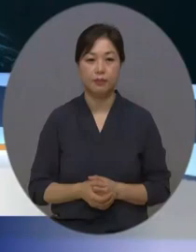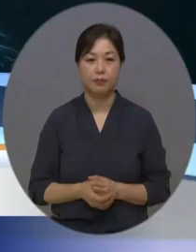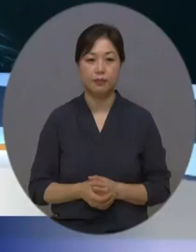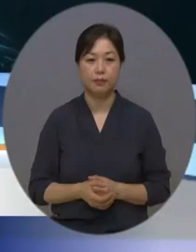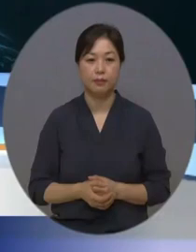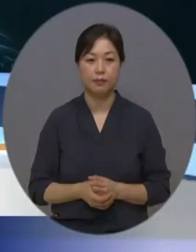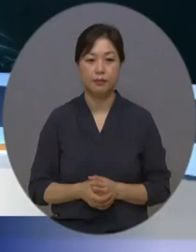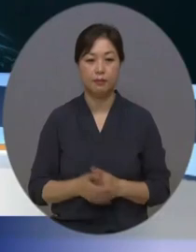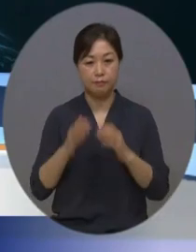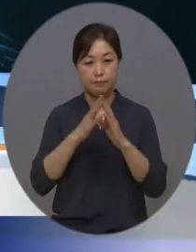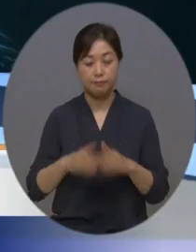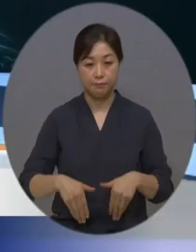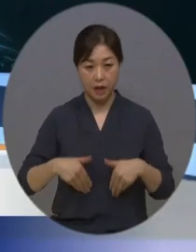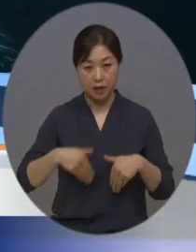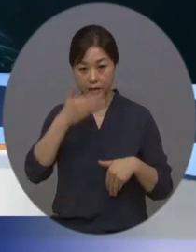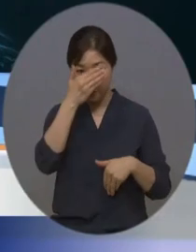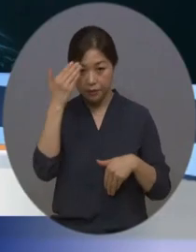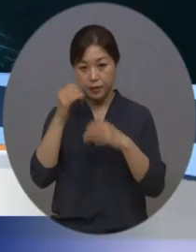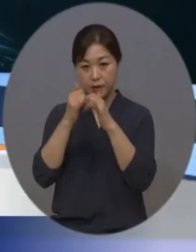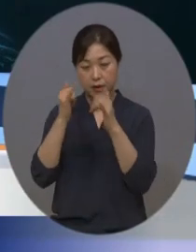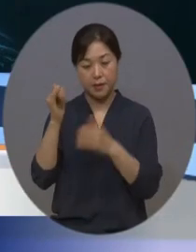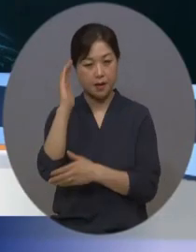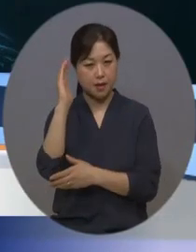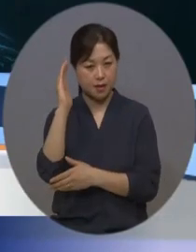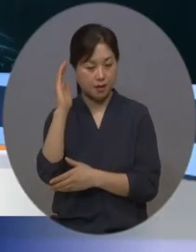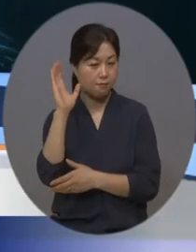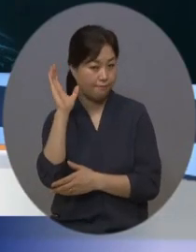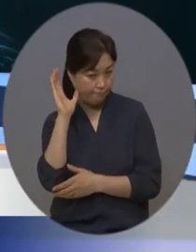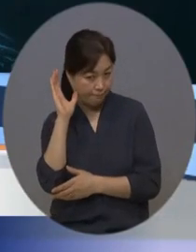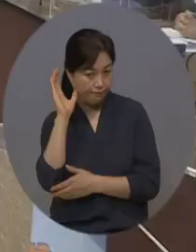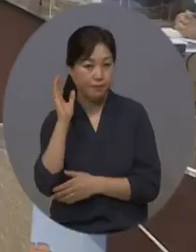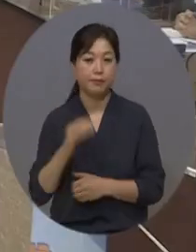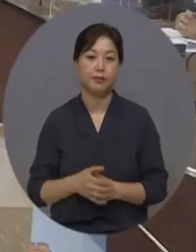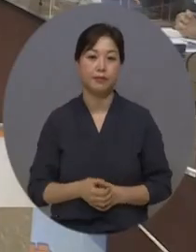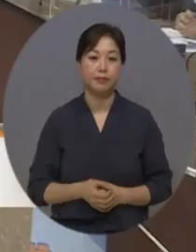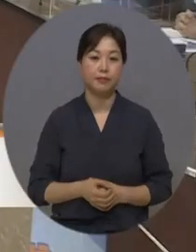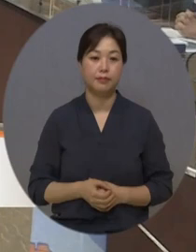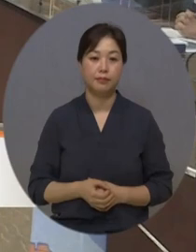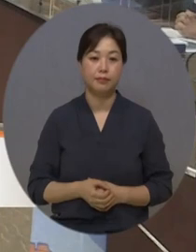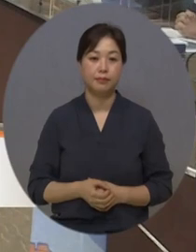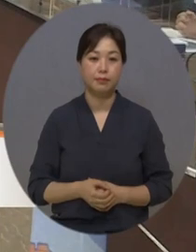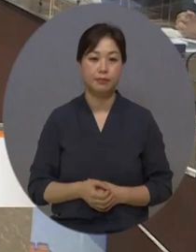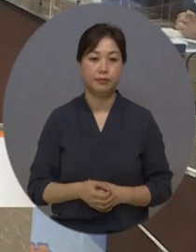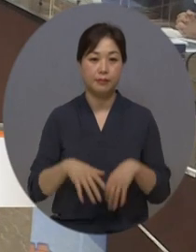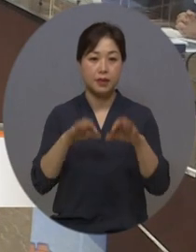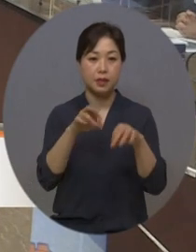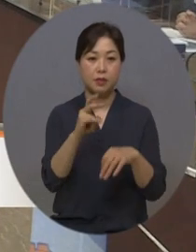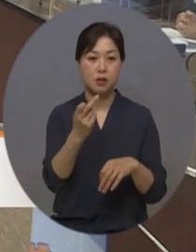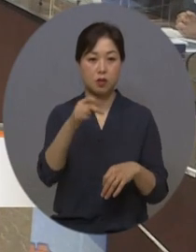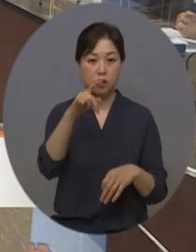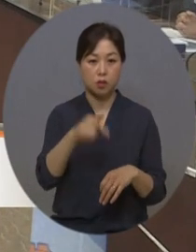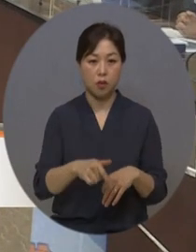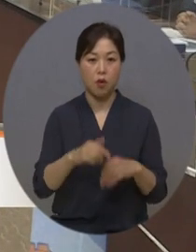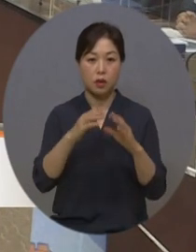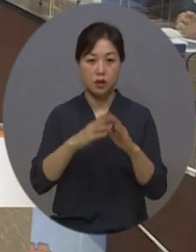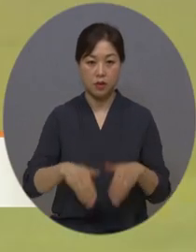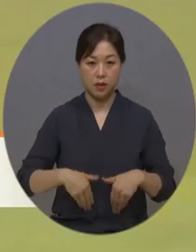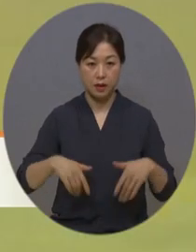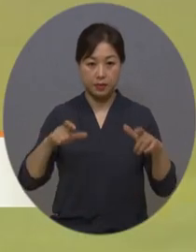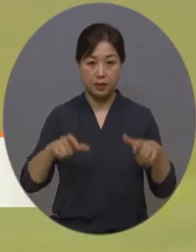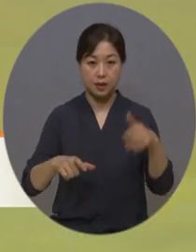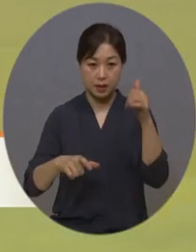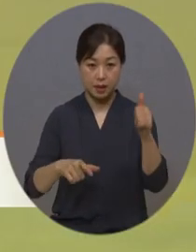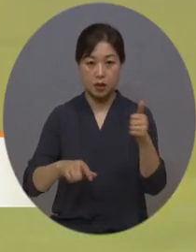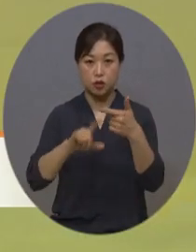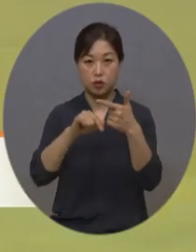전라남도가 청년의 이야기를 듣는 시간을 가졌습니다. 김영록 전라남도지사는 지난 6월 29일